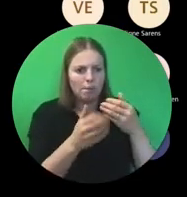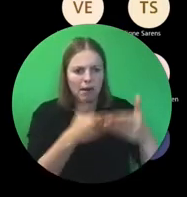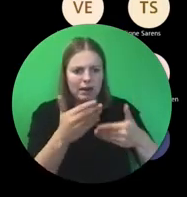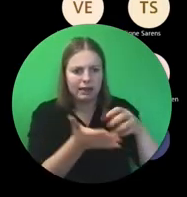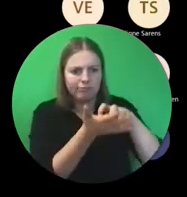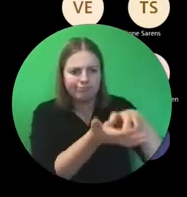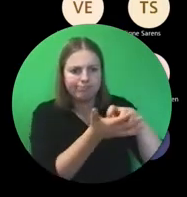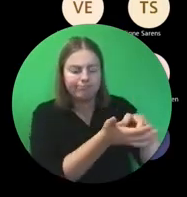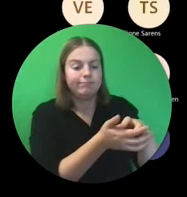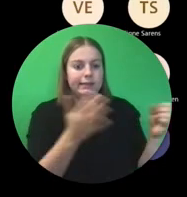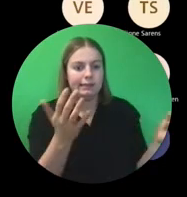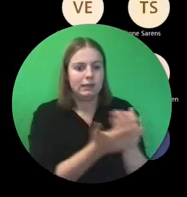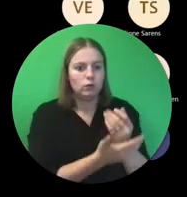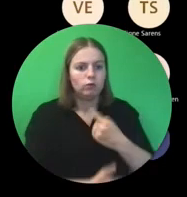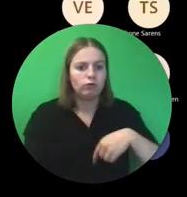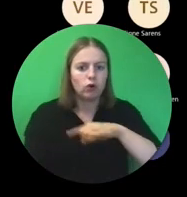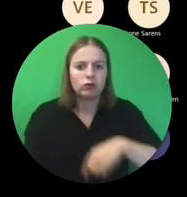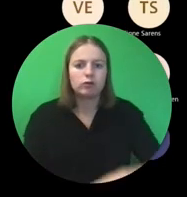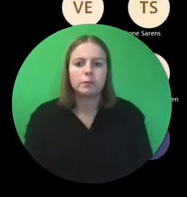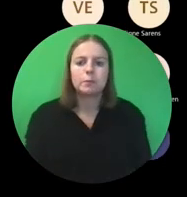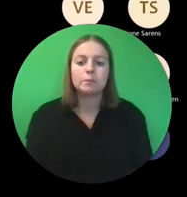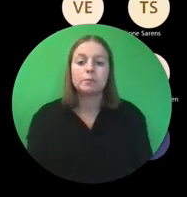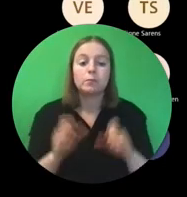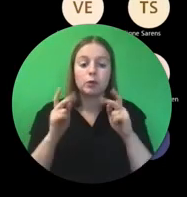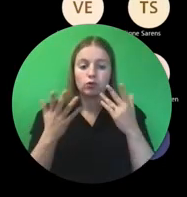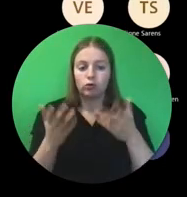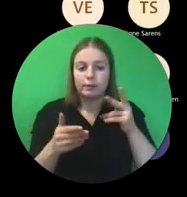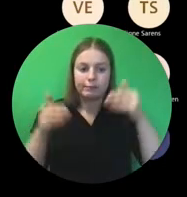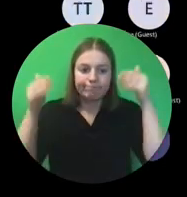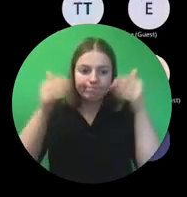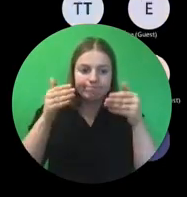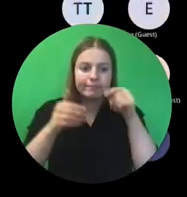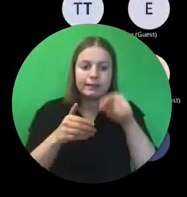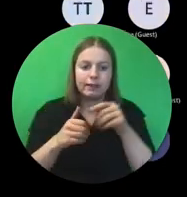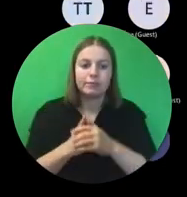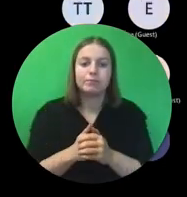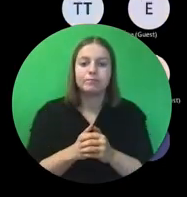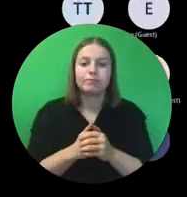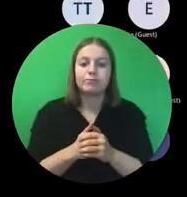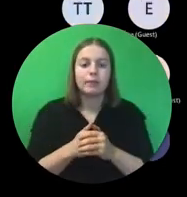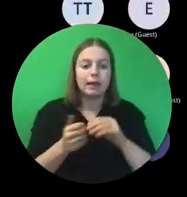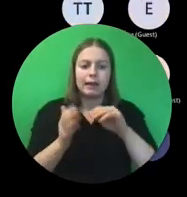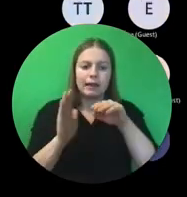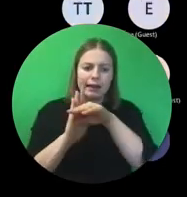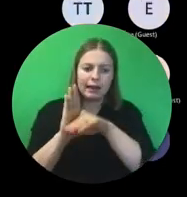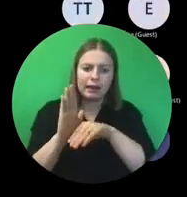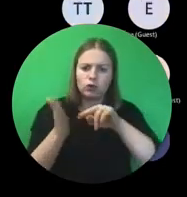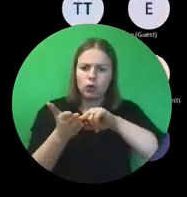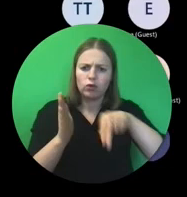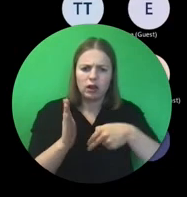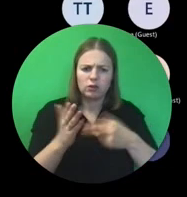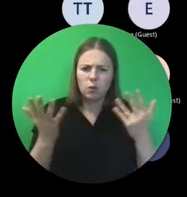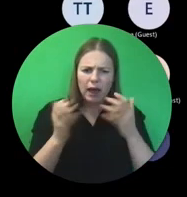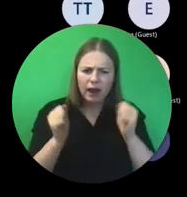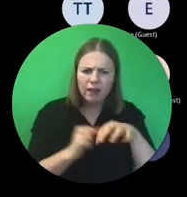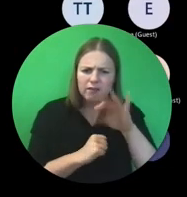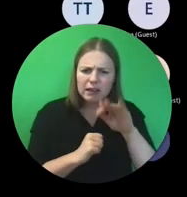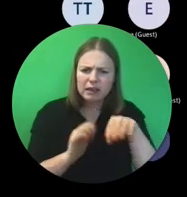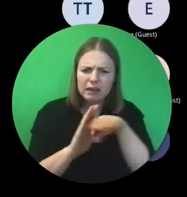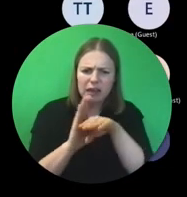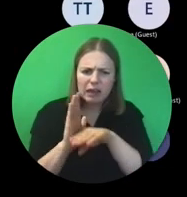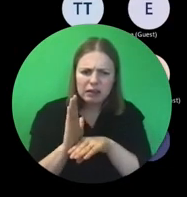Daar ga ik dan nu wat verder op in. Dus de contractuele regels. Waar vind je die regels